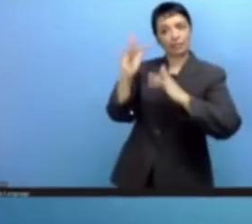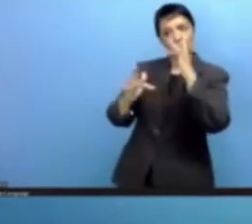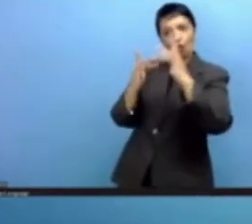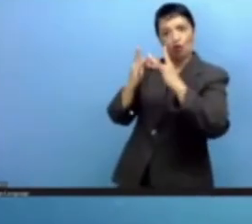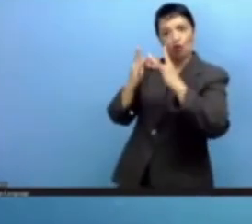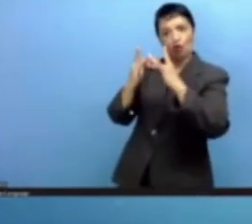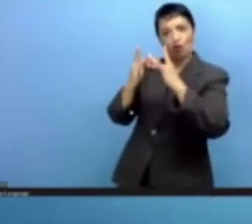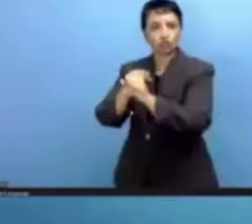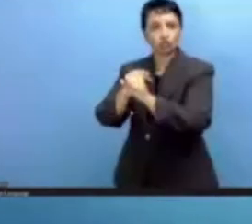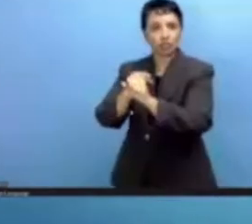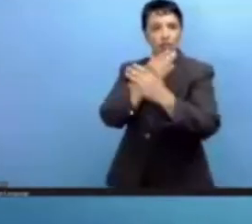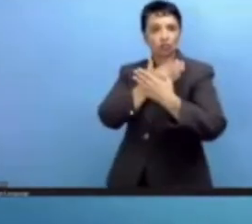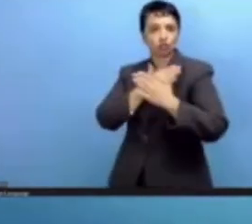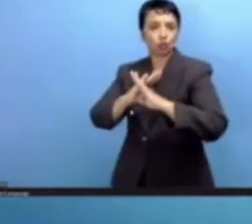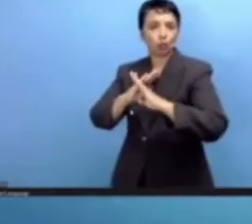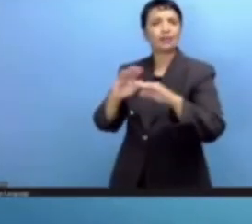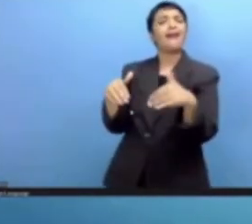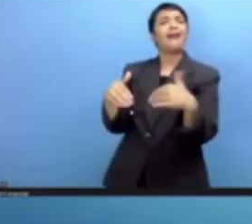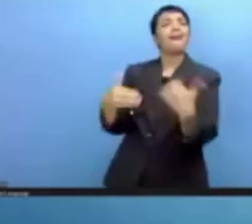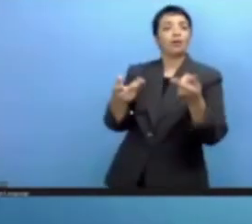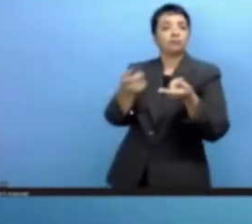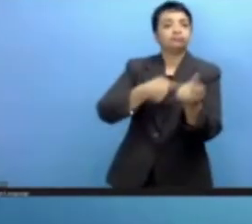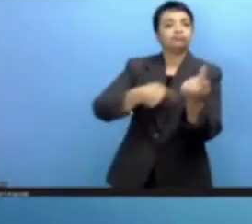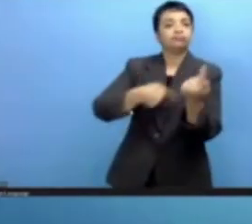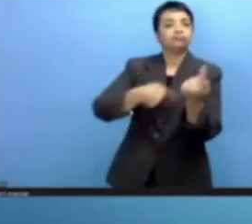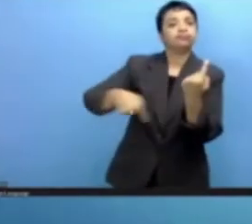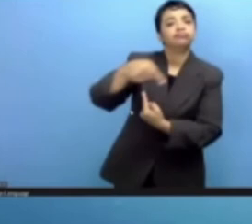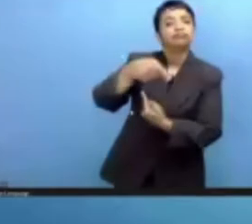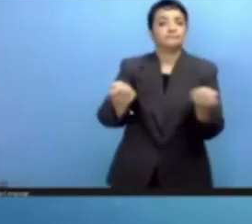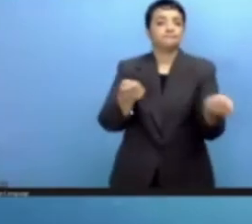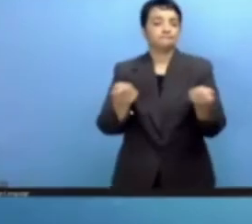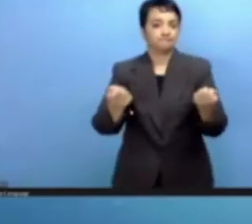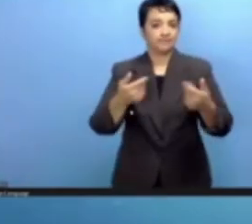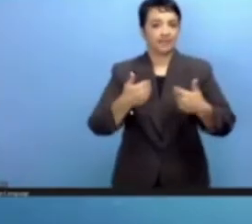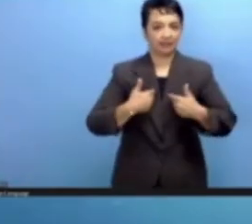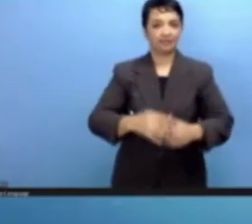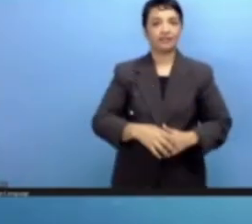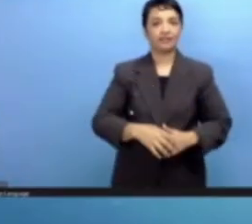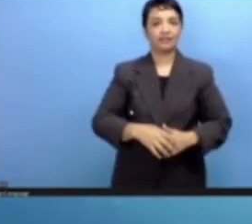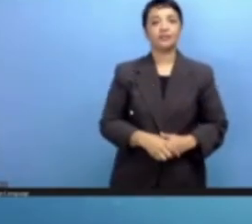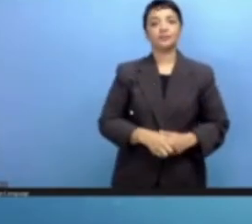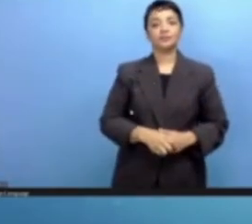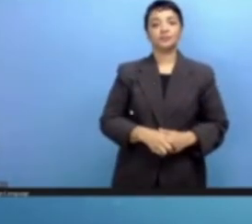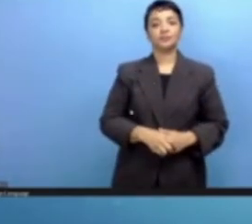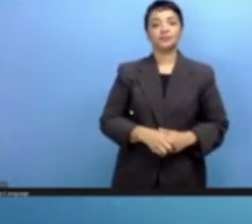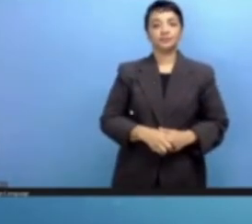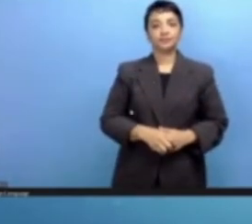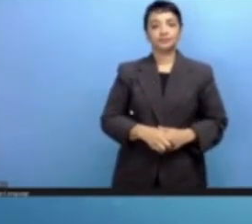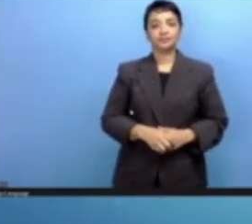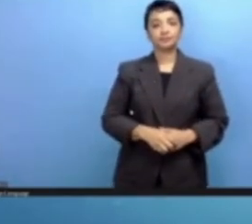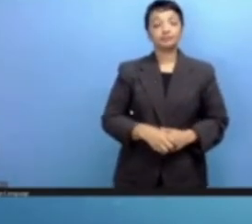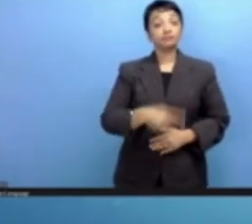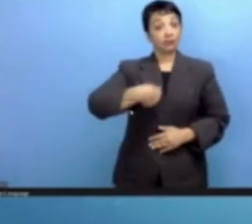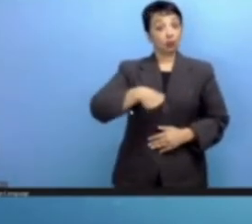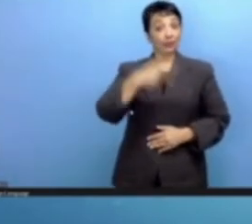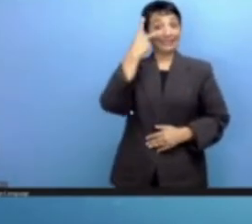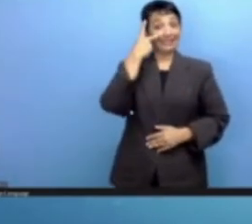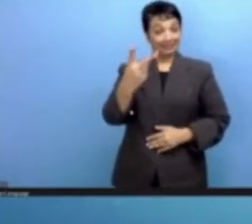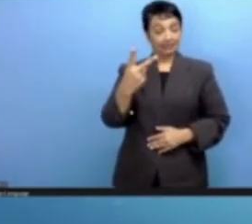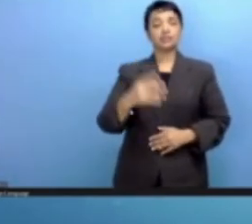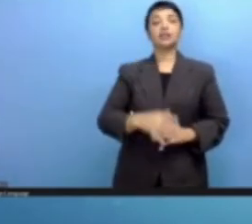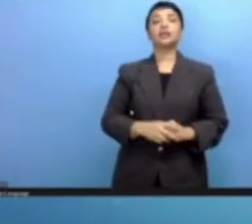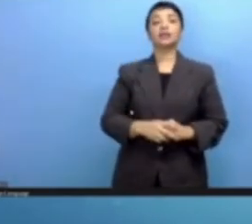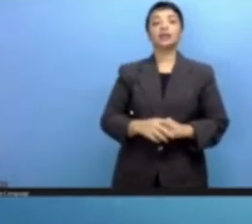والستراتيجيات المتعلقة بالبيانات ولي كي نحدث التزينا